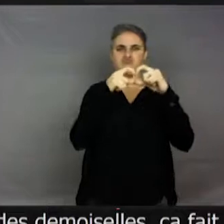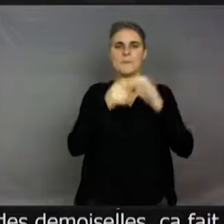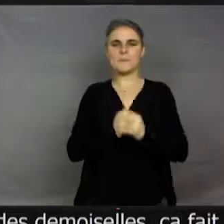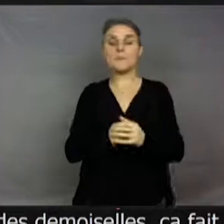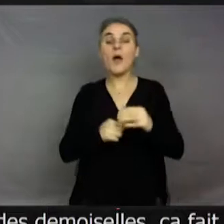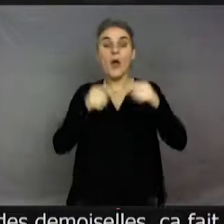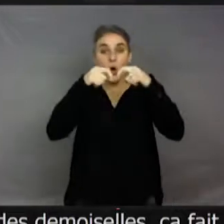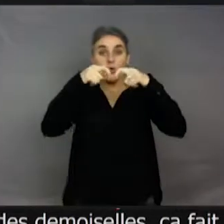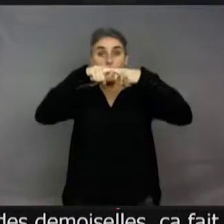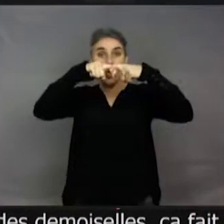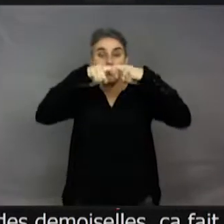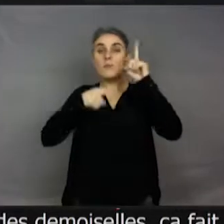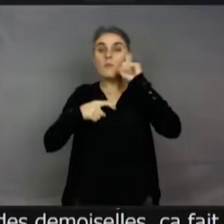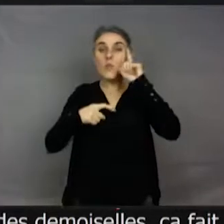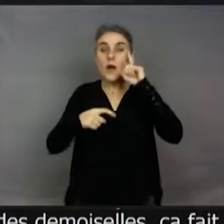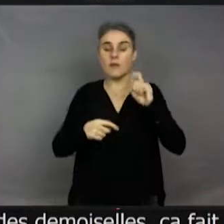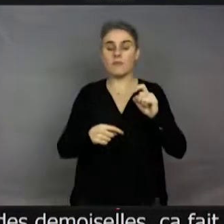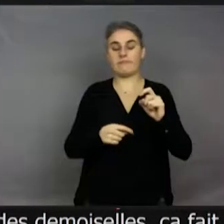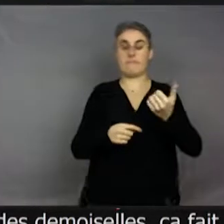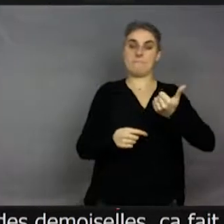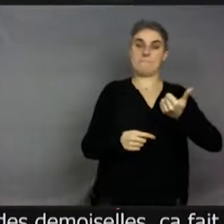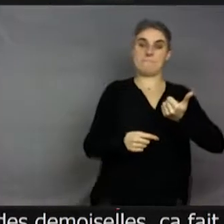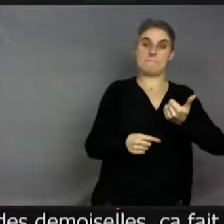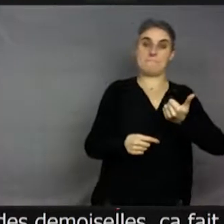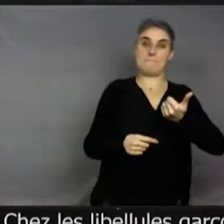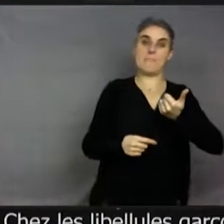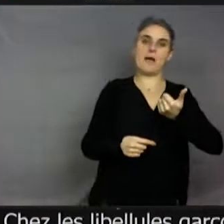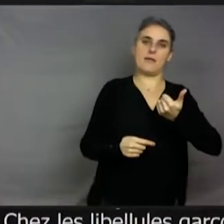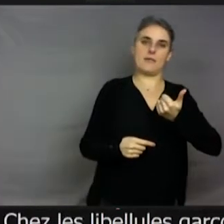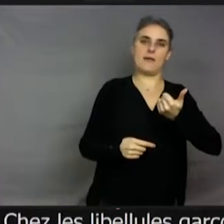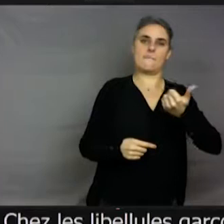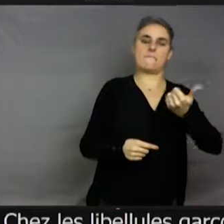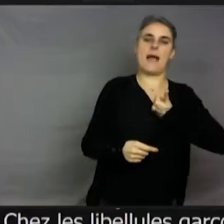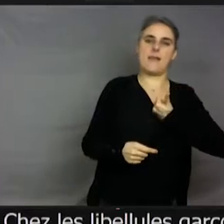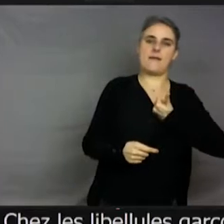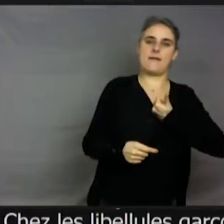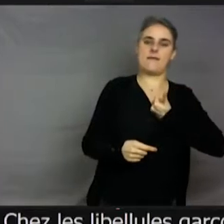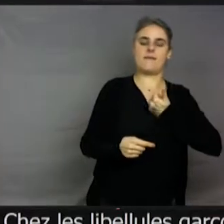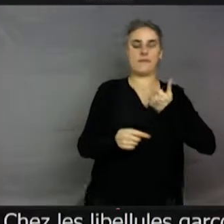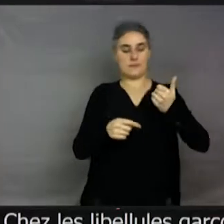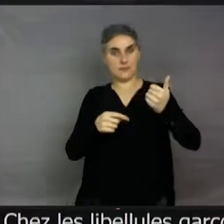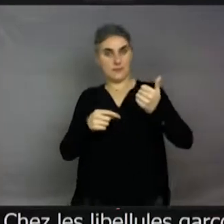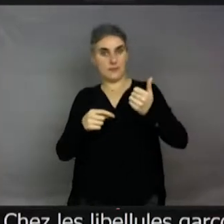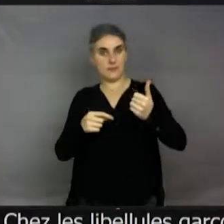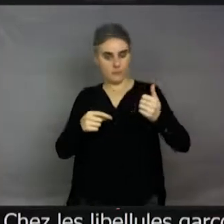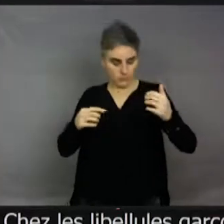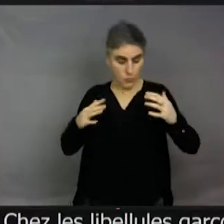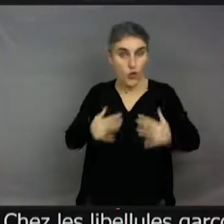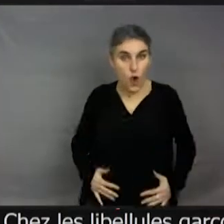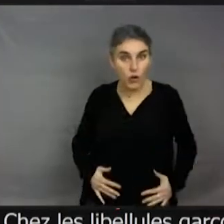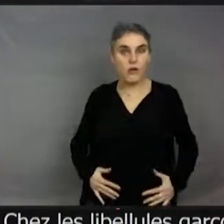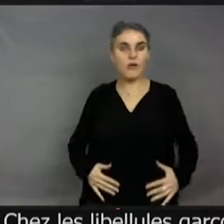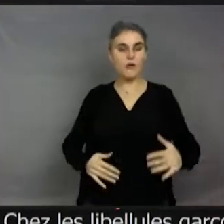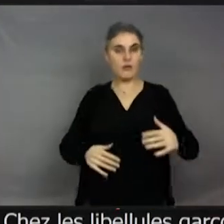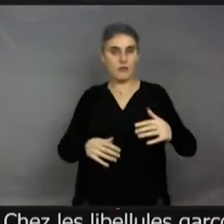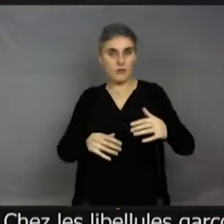l'organe copulateur est séparé de l'organe génital. En gros, la production de sperme n'est pas au même endroit que l'organe